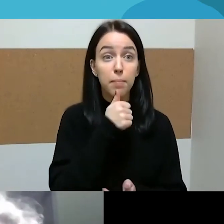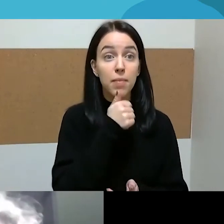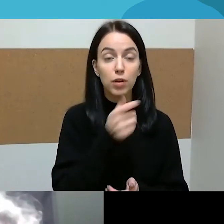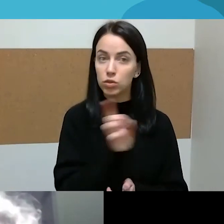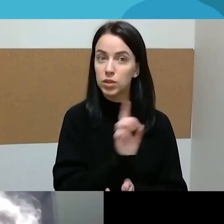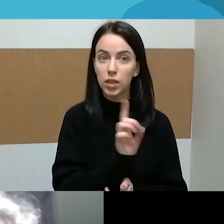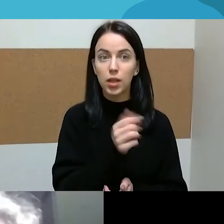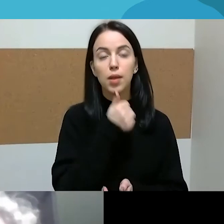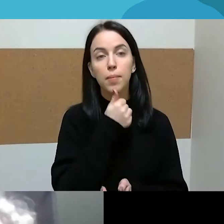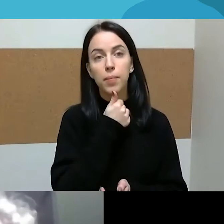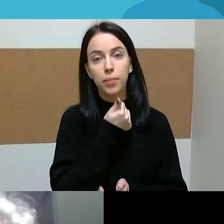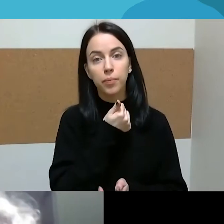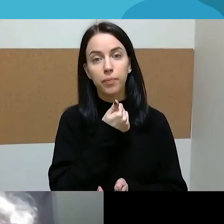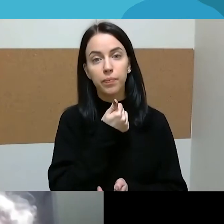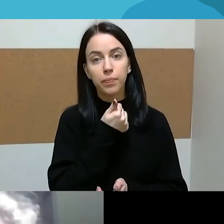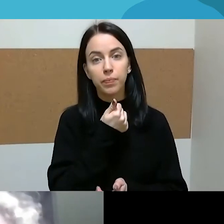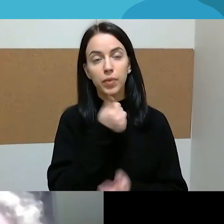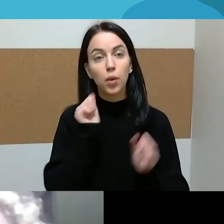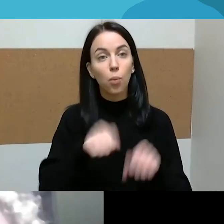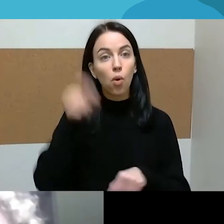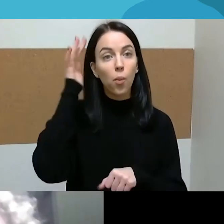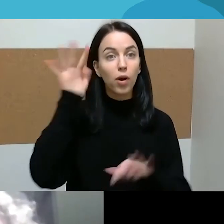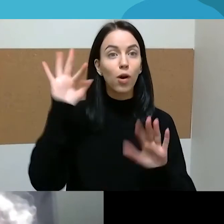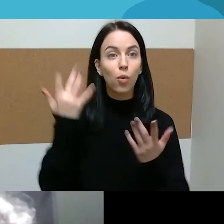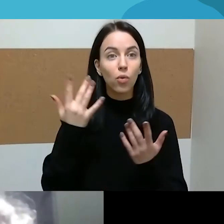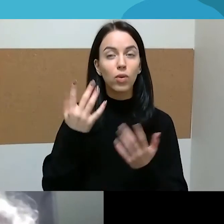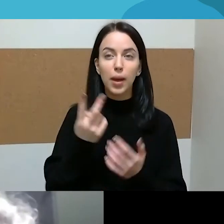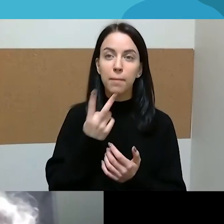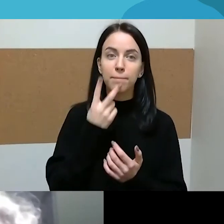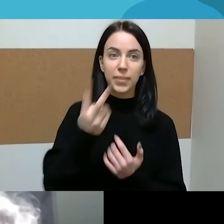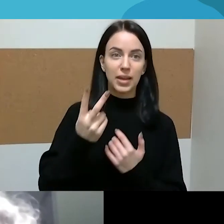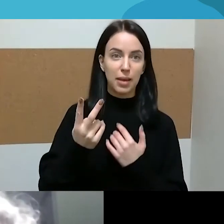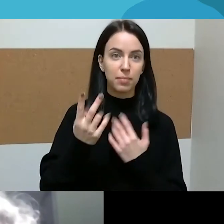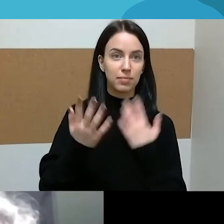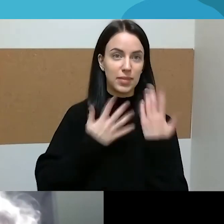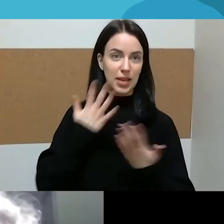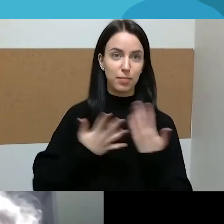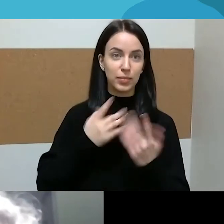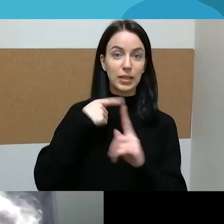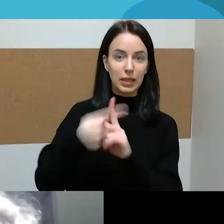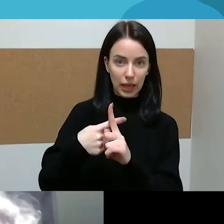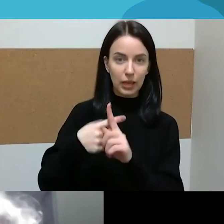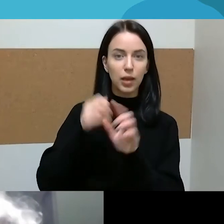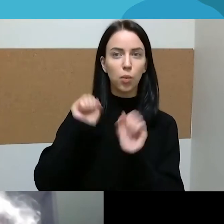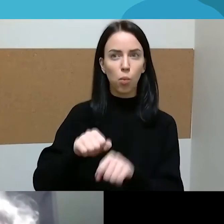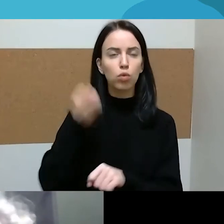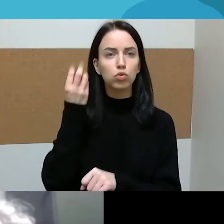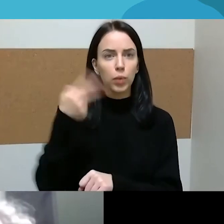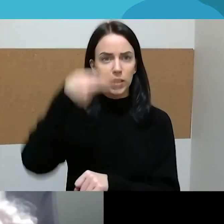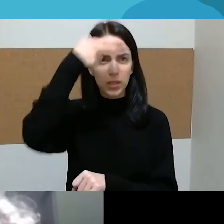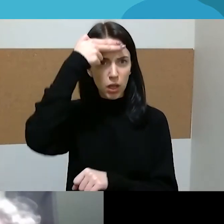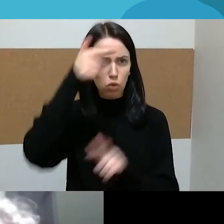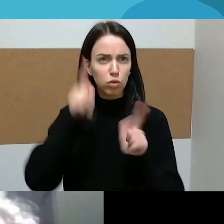pažiūros teigiamos reakcijos jis irgi gali funkcionuoti kaip stereotipo įtvirtinimas. Ir čia aš turiu pomenyje pavyzdžiui.